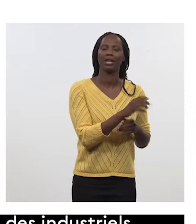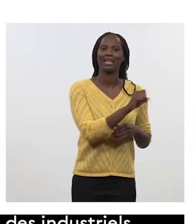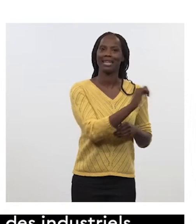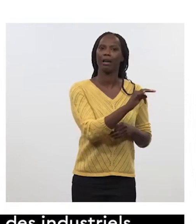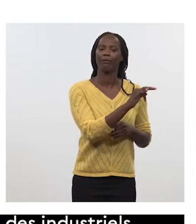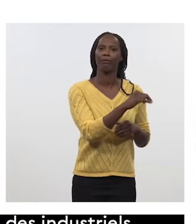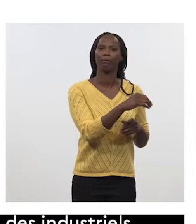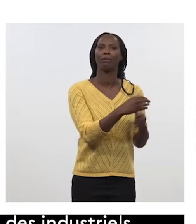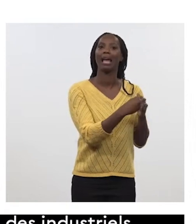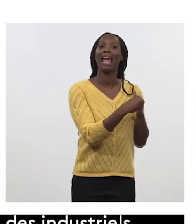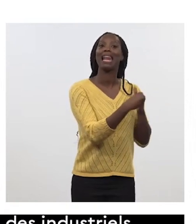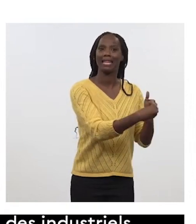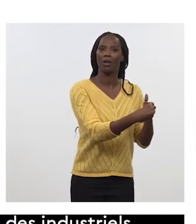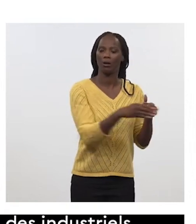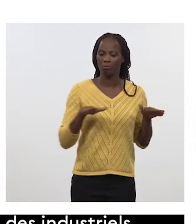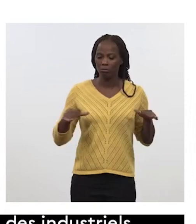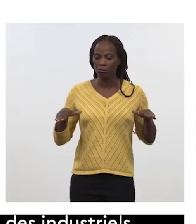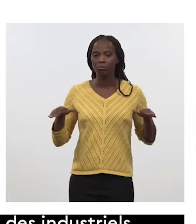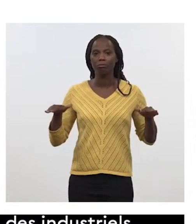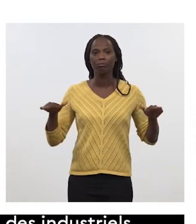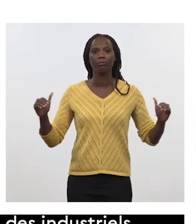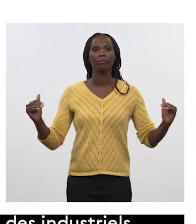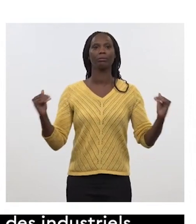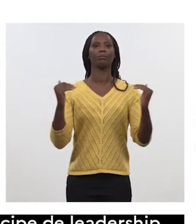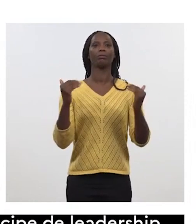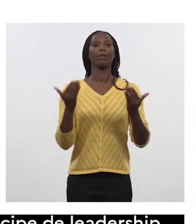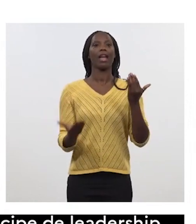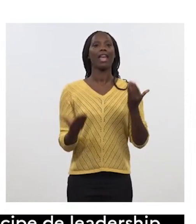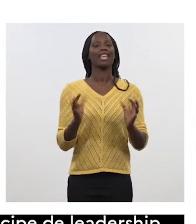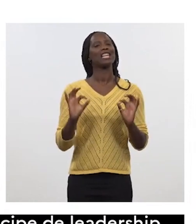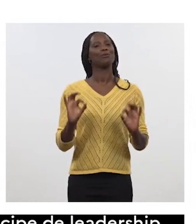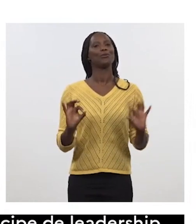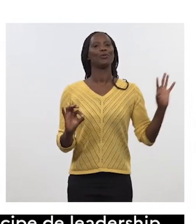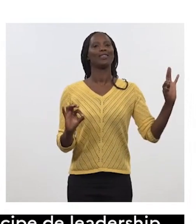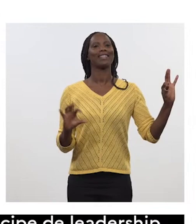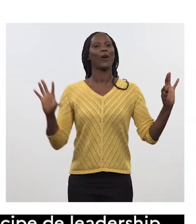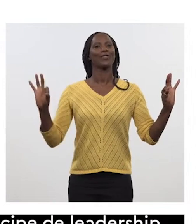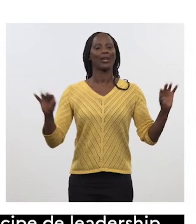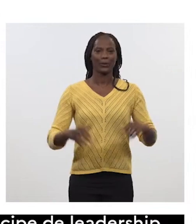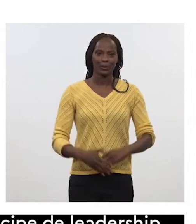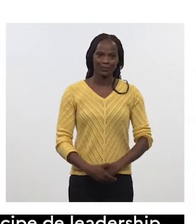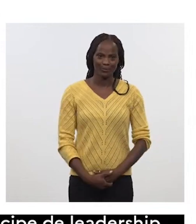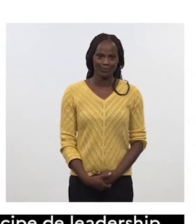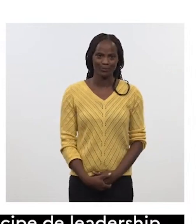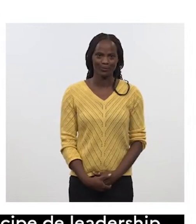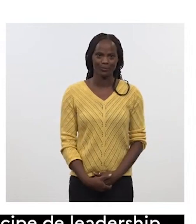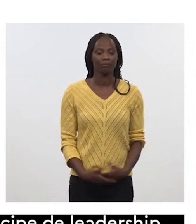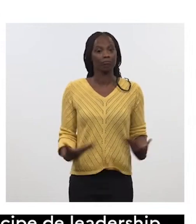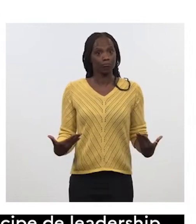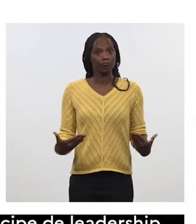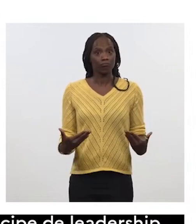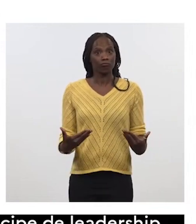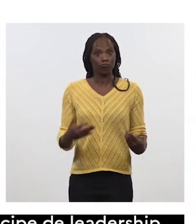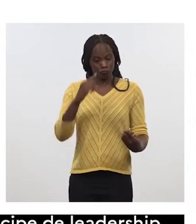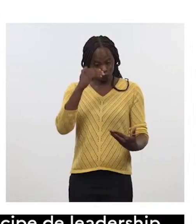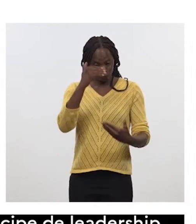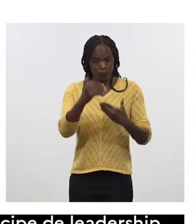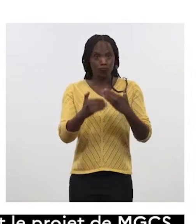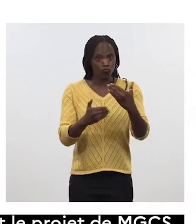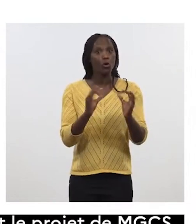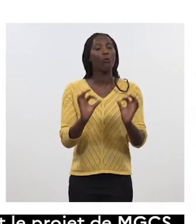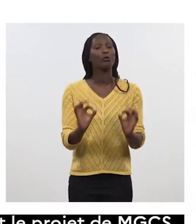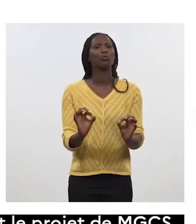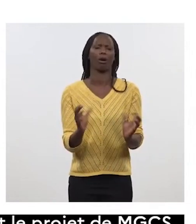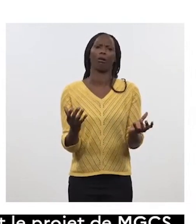ces différents piliers trouveront un équilibre, comme je viens de l'indiquer, à 50-50. Donc, au fond, les choses avancent bien. On veut un calendrier